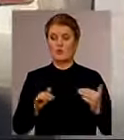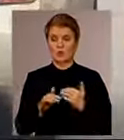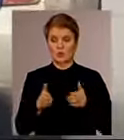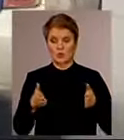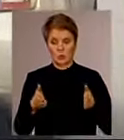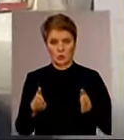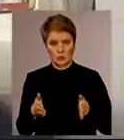підозру.